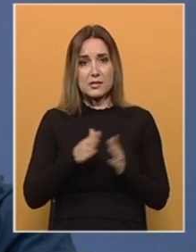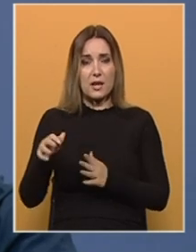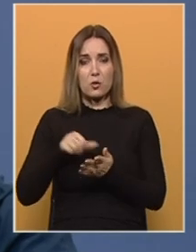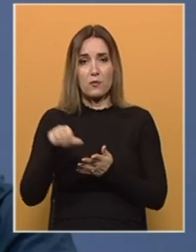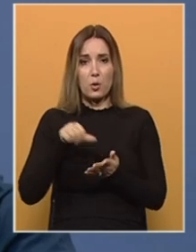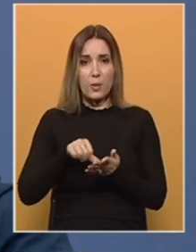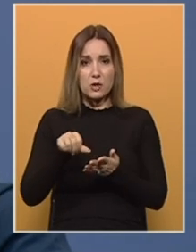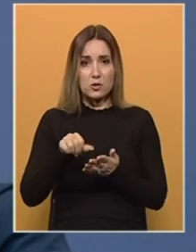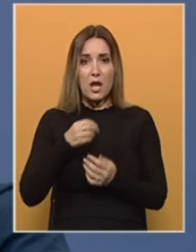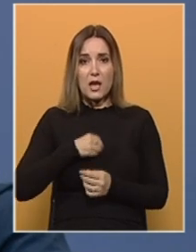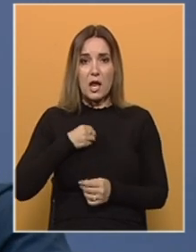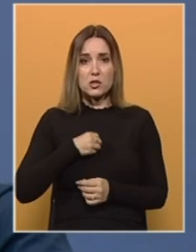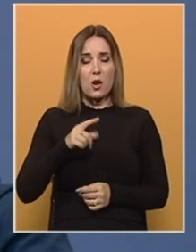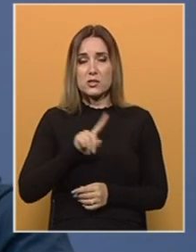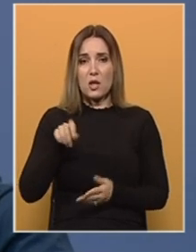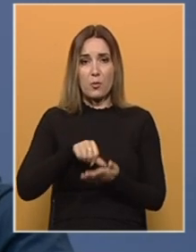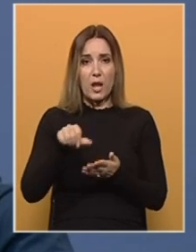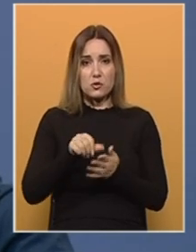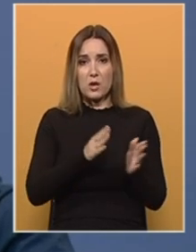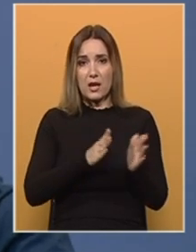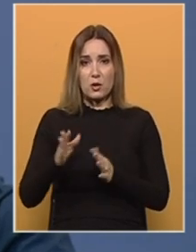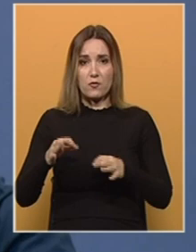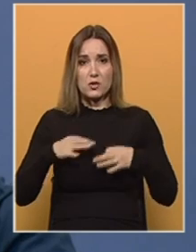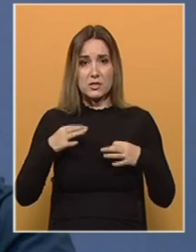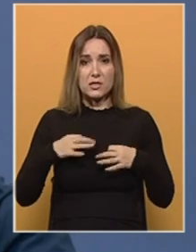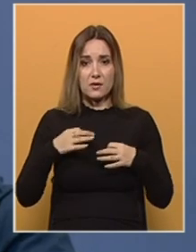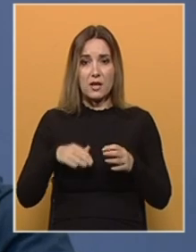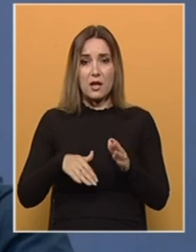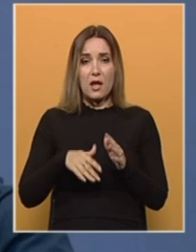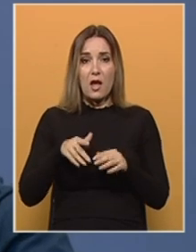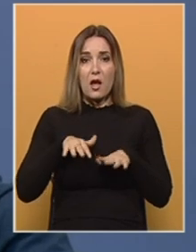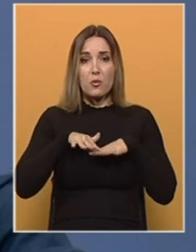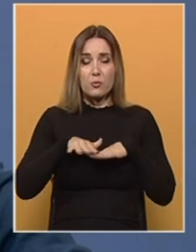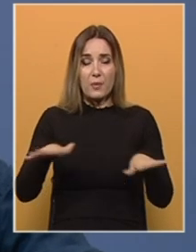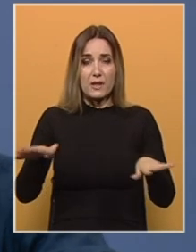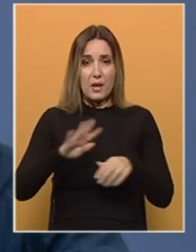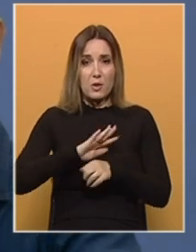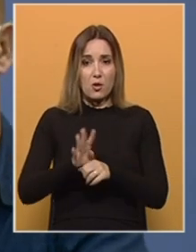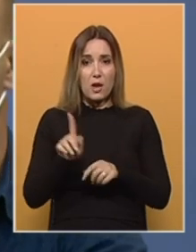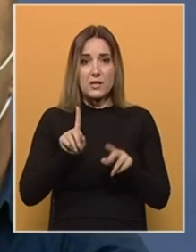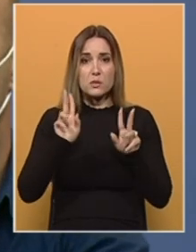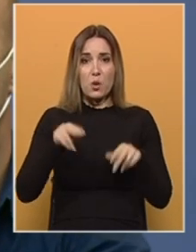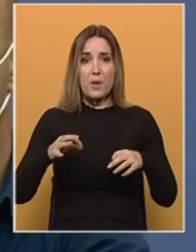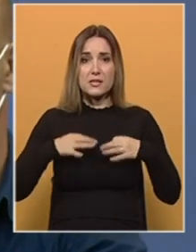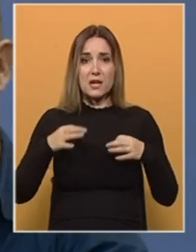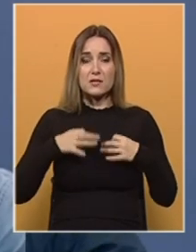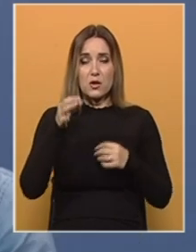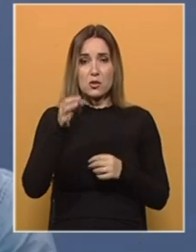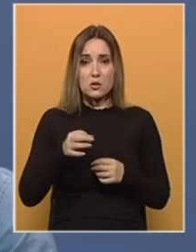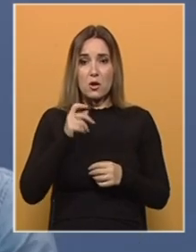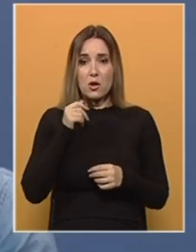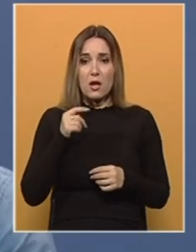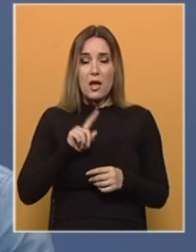uplaćuje. Nažalost, nam se ne uplaćuje redovno zdravstveno osiguranje. U vijeku najveće pandemije mi nismo imali zdravstveno osiguranje, ljudi se snalazili.